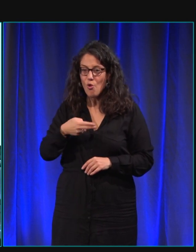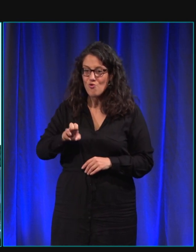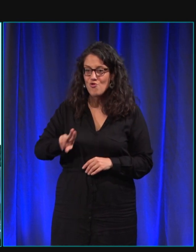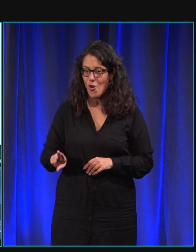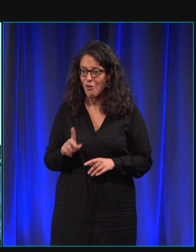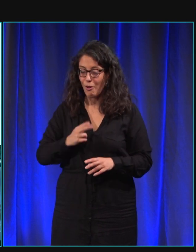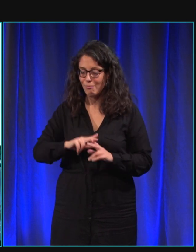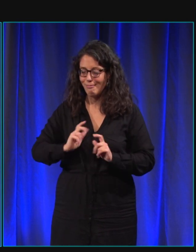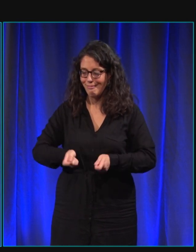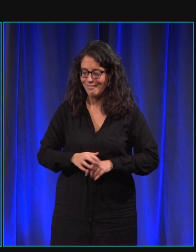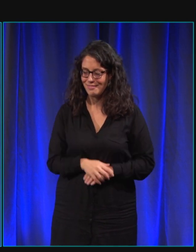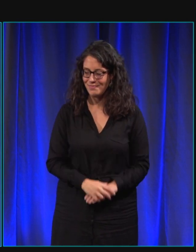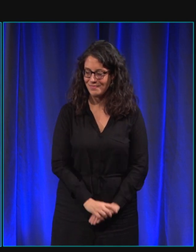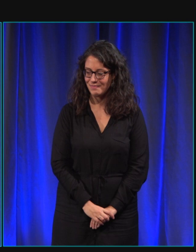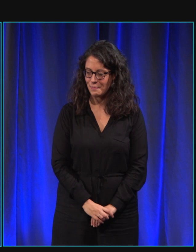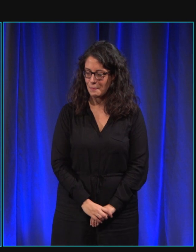Tu attends.